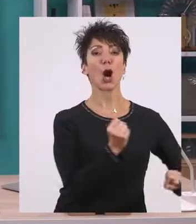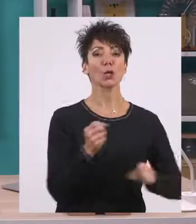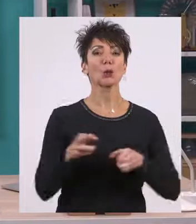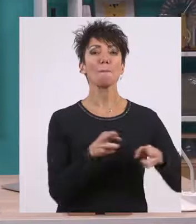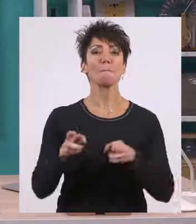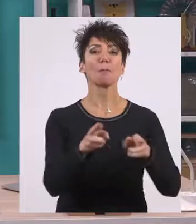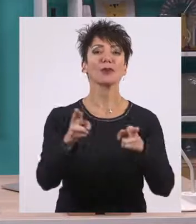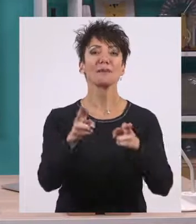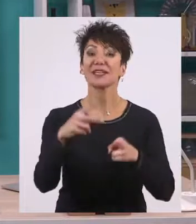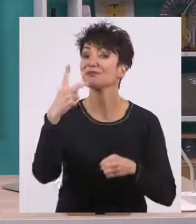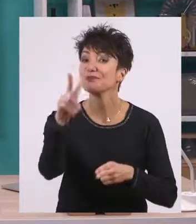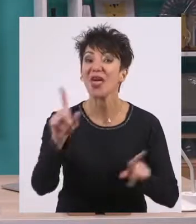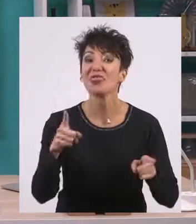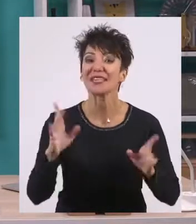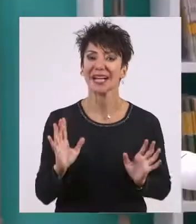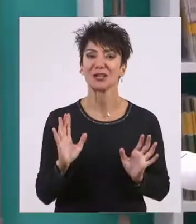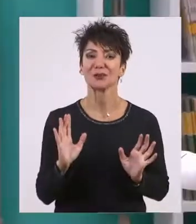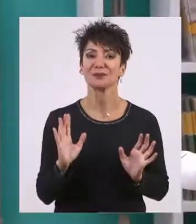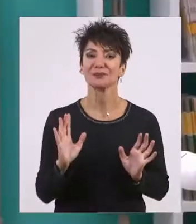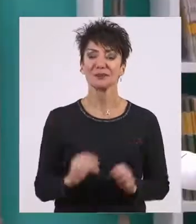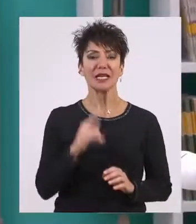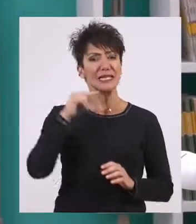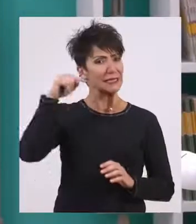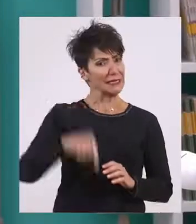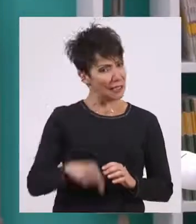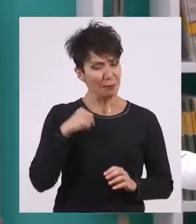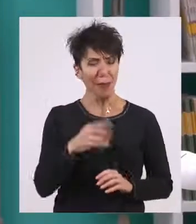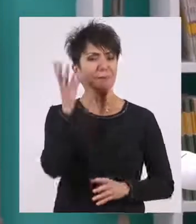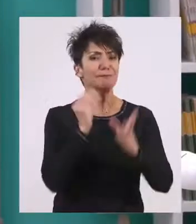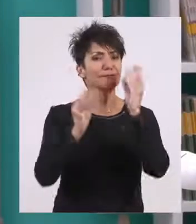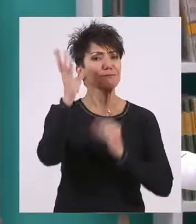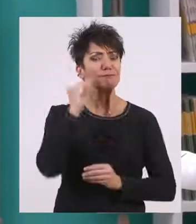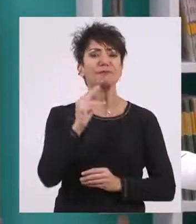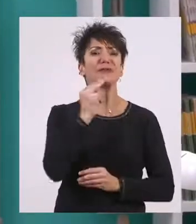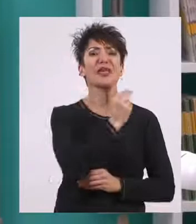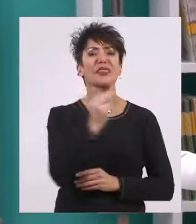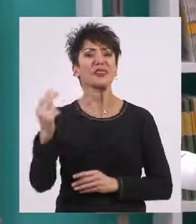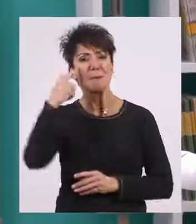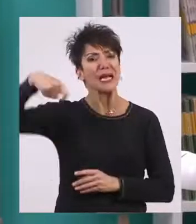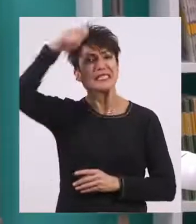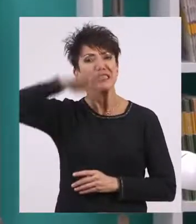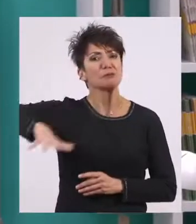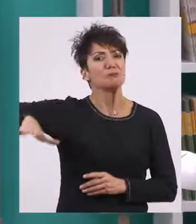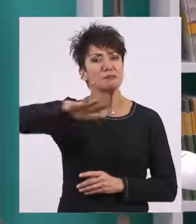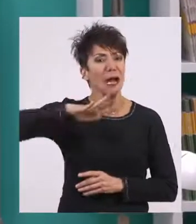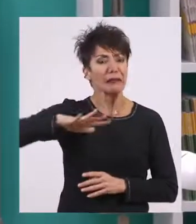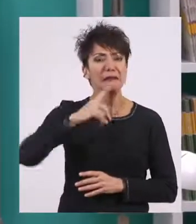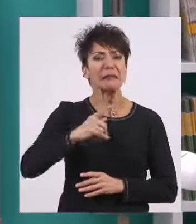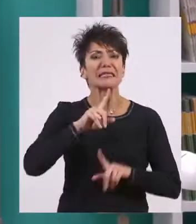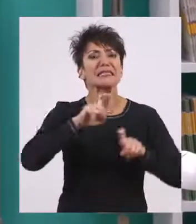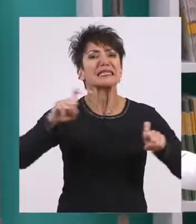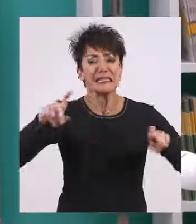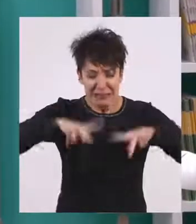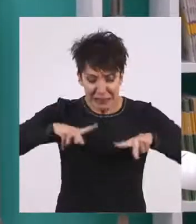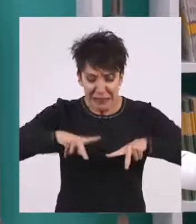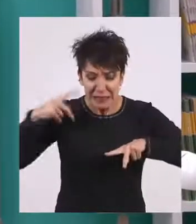και σήμερα θα δούμε το πολίτευμα και την κοινωνία της Σπάρτης. Βέβαια το